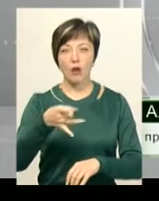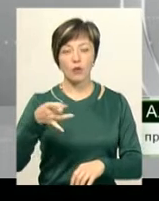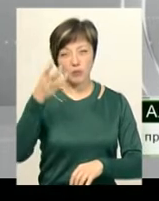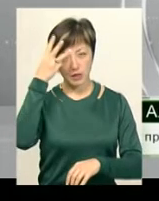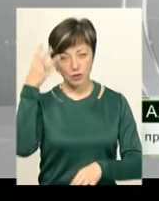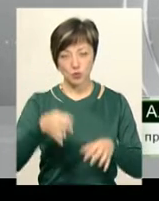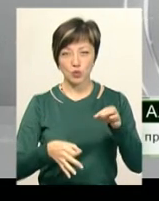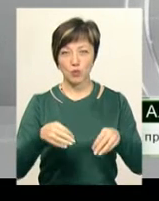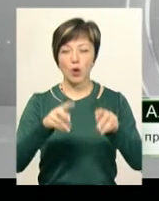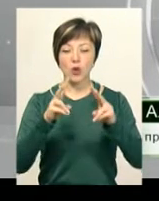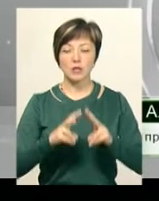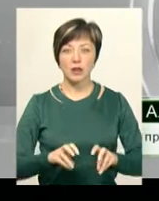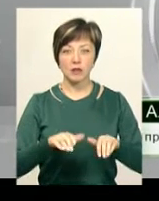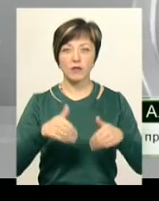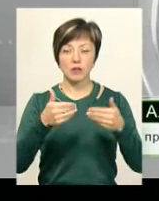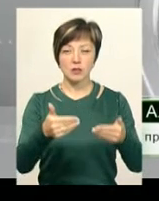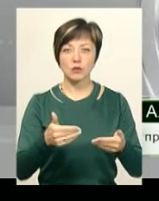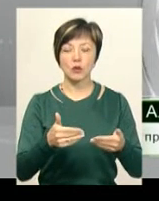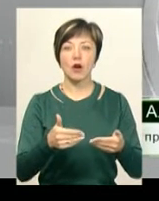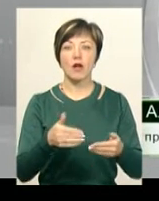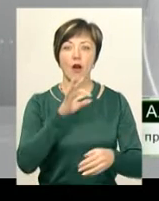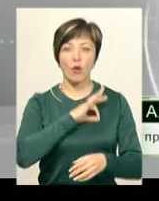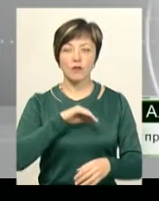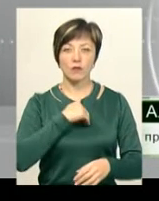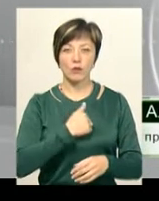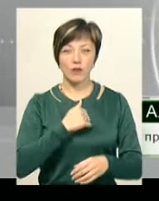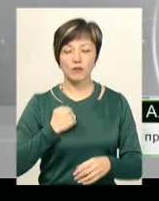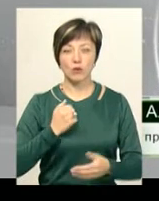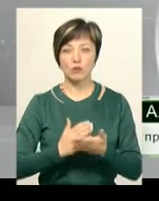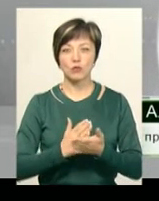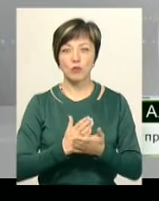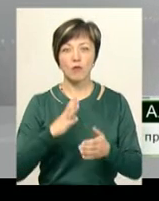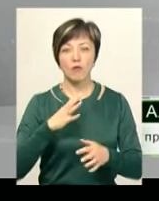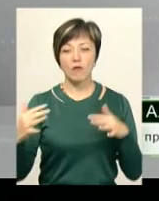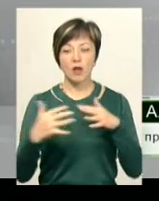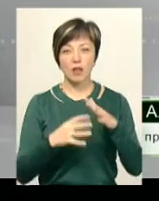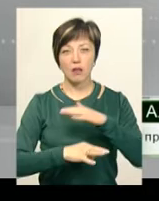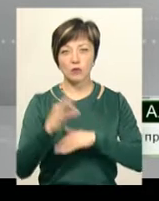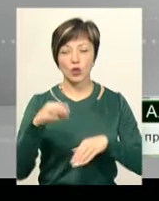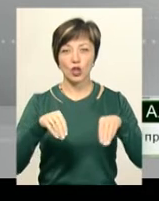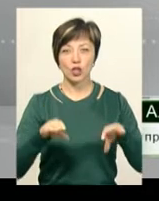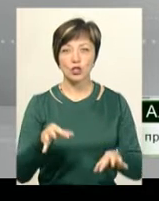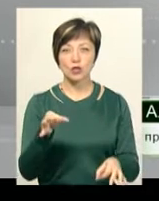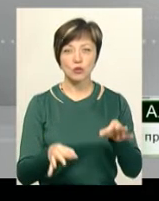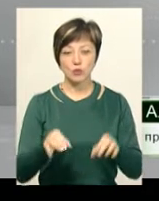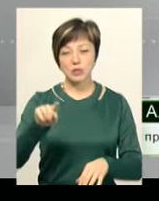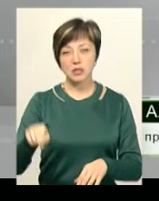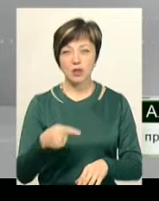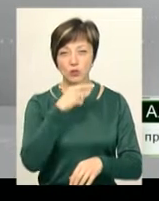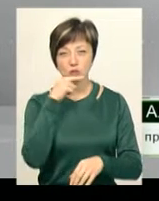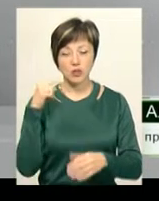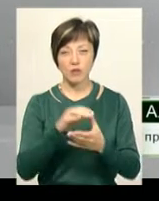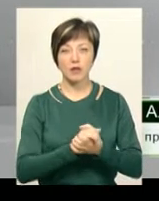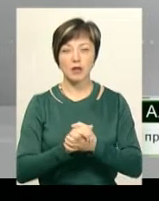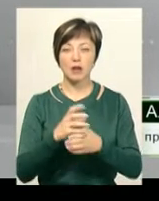винесено на користь вдови військовослужбовця, який брав участь у воєнних діях на Сході країни, рішення суду, яким стягнуто з Російської